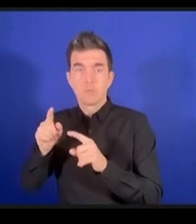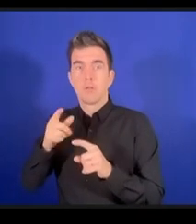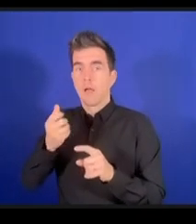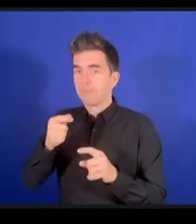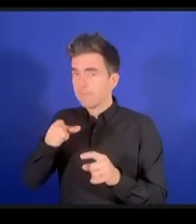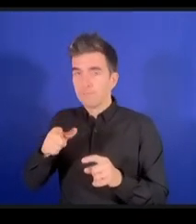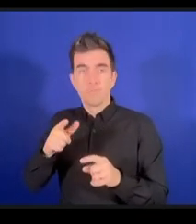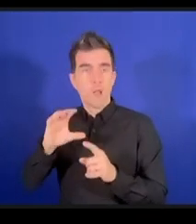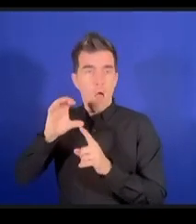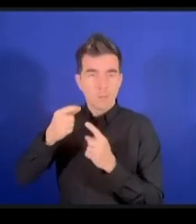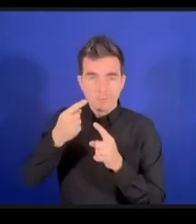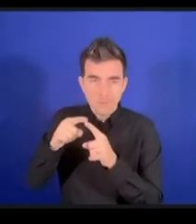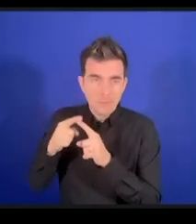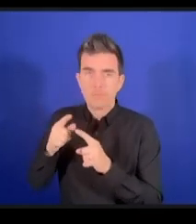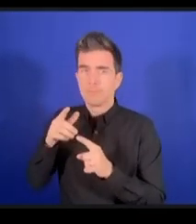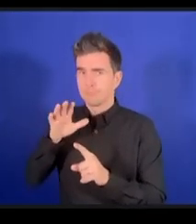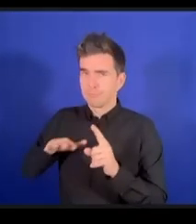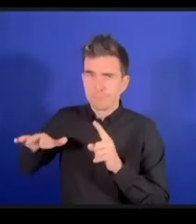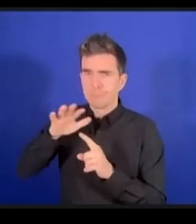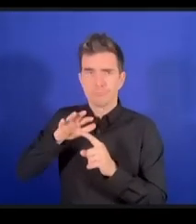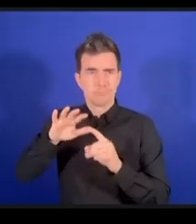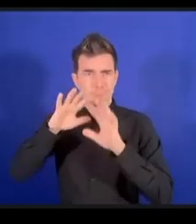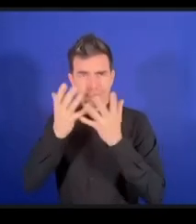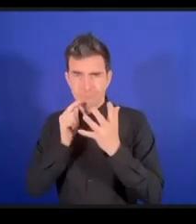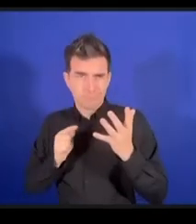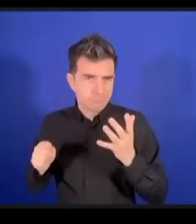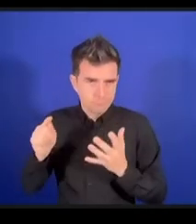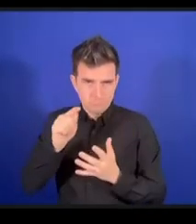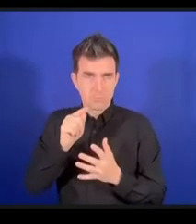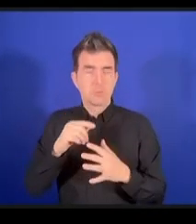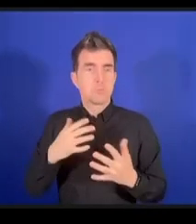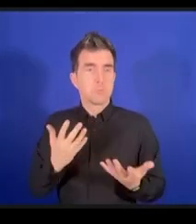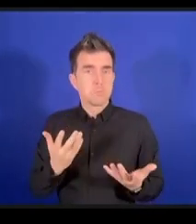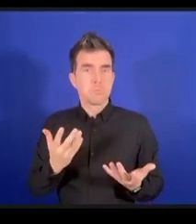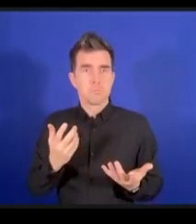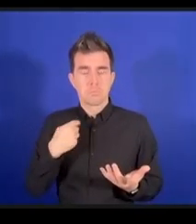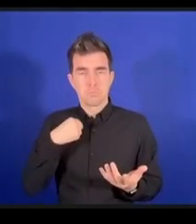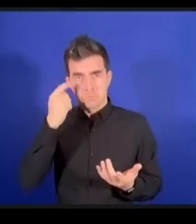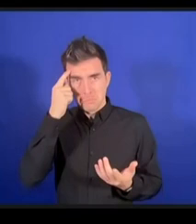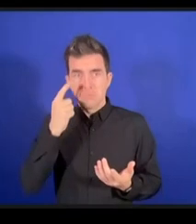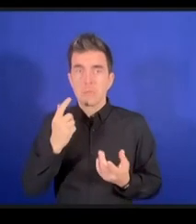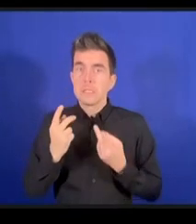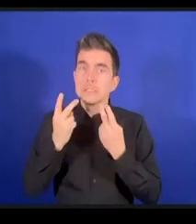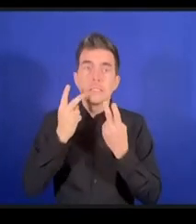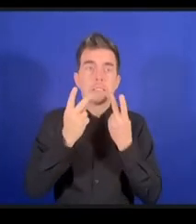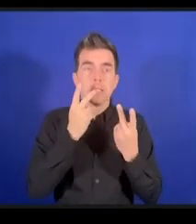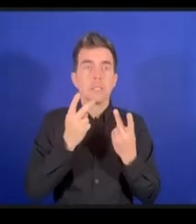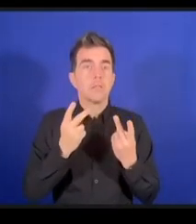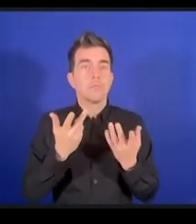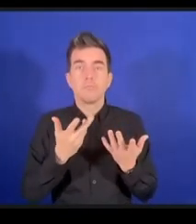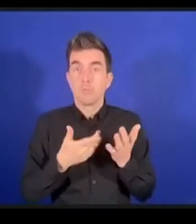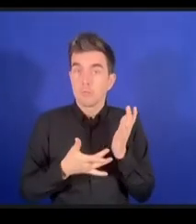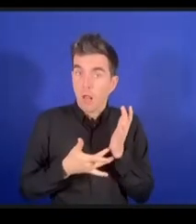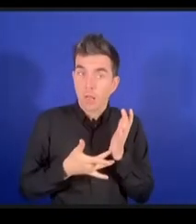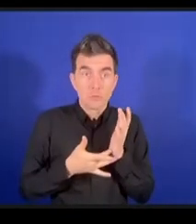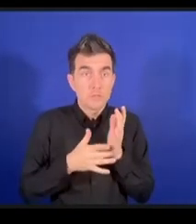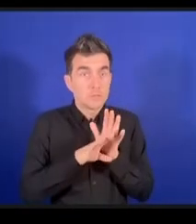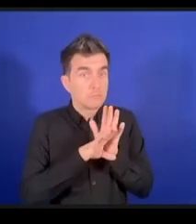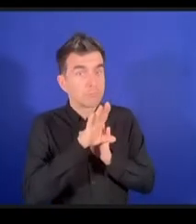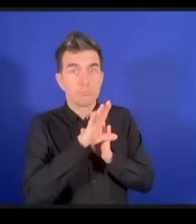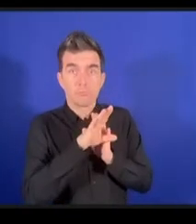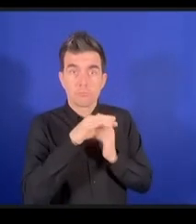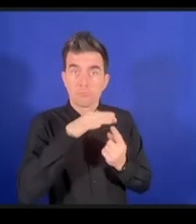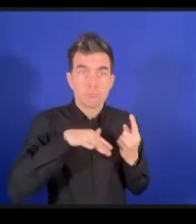vous pouvez avoir accès à une technologie de pointe, vous pouvez avoir des appareils